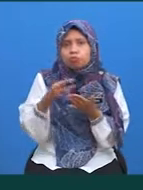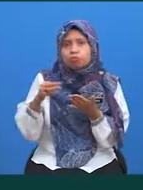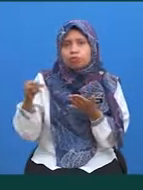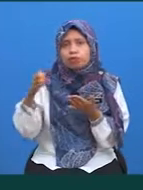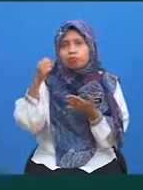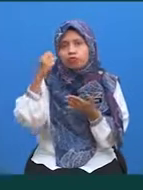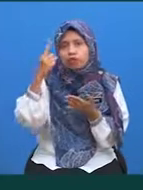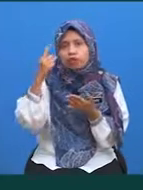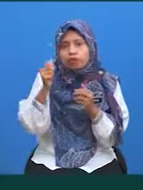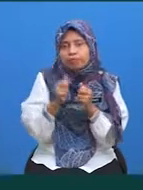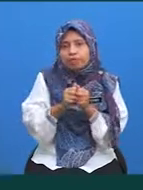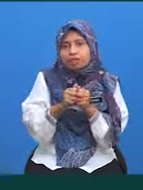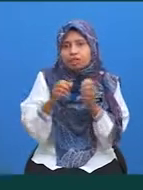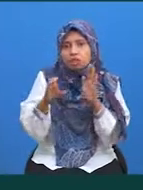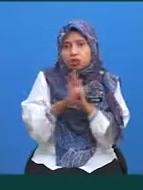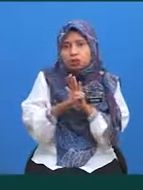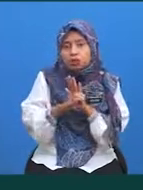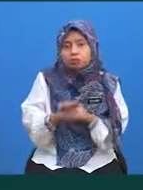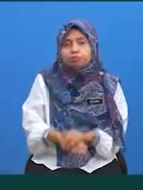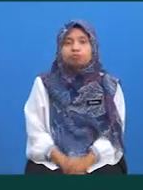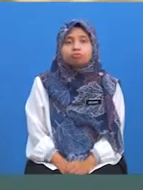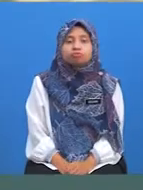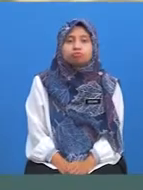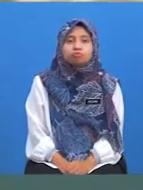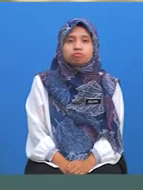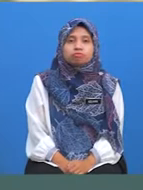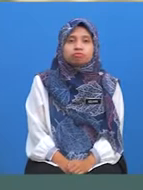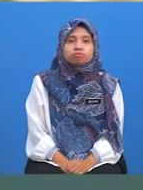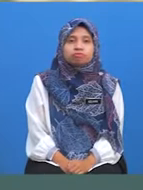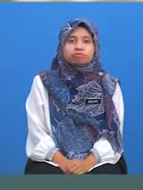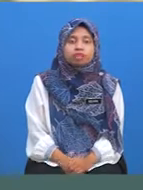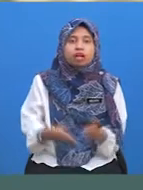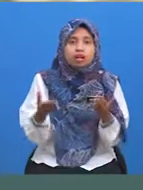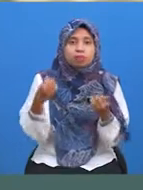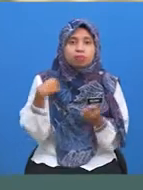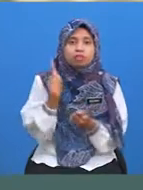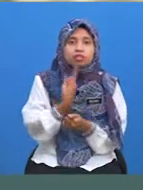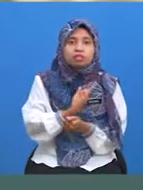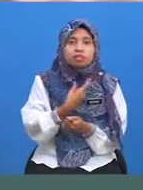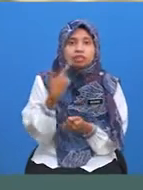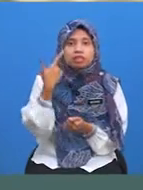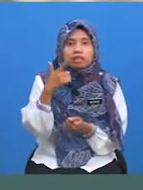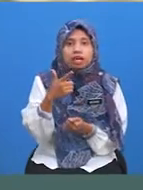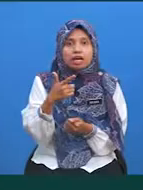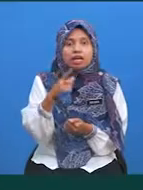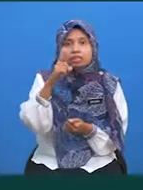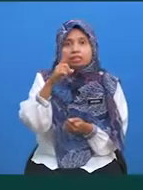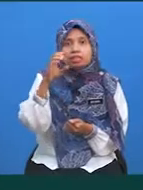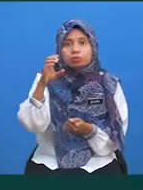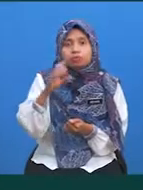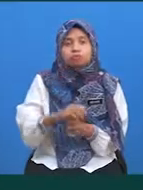dengan contoh 1B ini Mari kita lihat soalan 1C